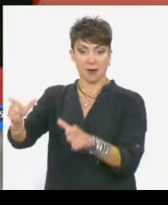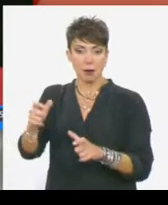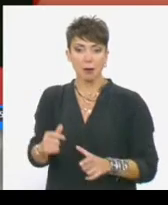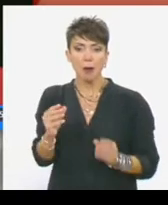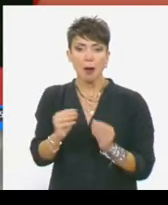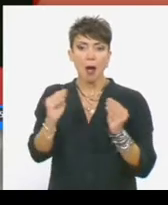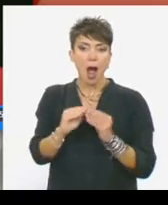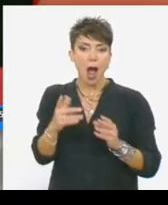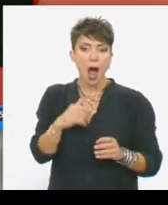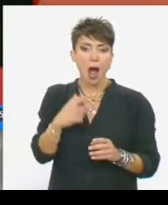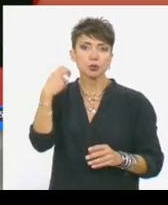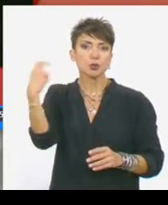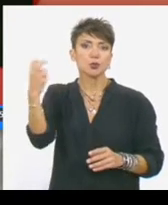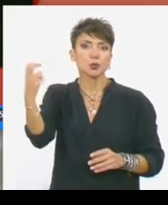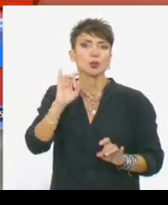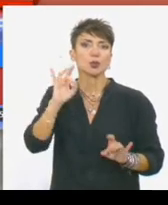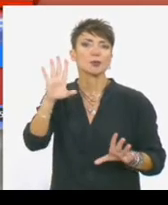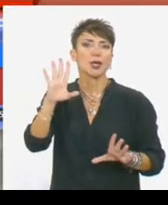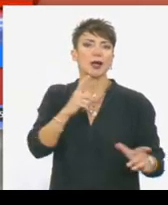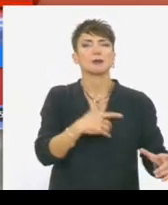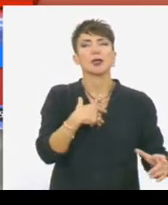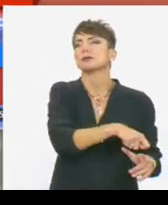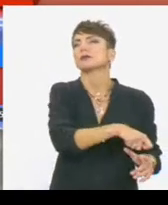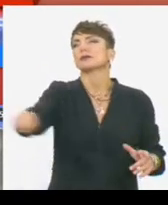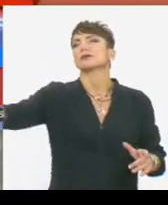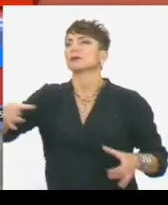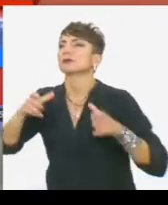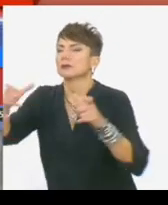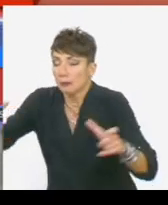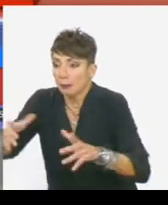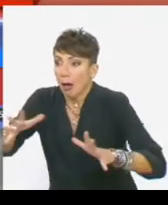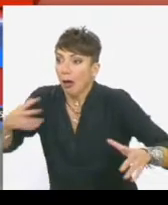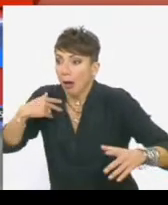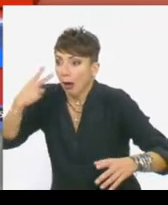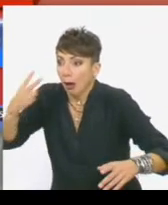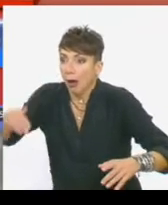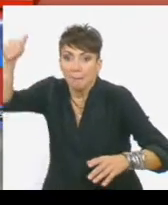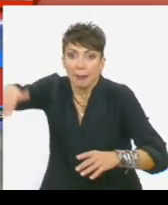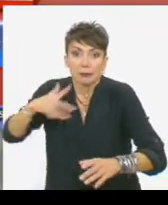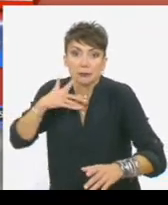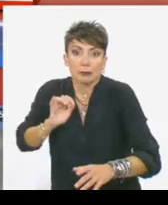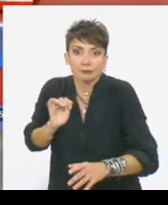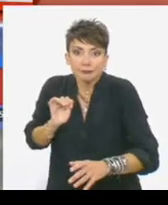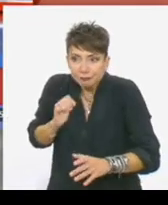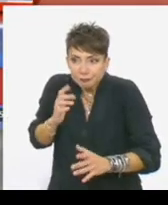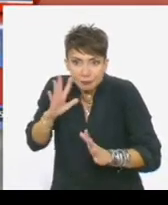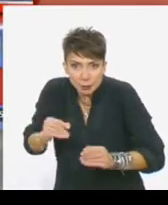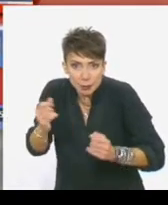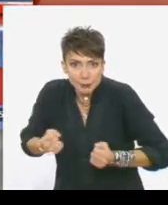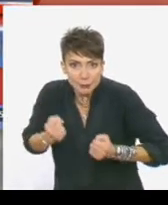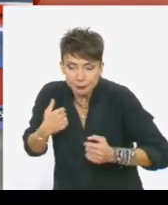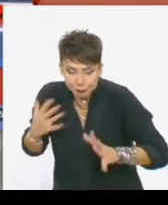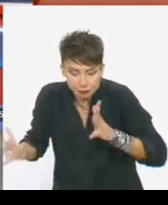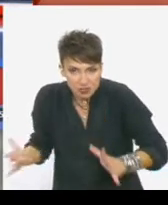έκανε απλώς δεν χτύπησε την πόρτα. Όταν λοιπόν άνοιξε την πόρτα για να αφήσει το φαγητό, όπως μας λέει, έγινε αυτόπτης μάρτυρας της καταγγελόμενης ασέλγιας.